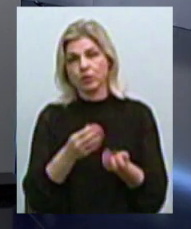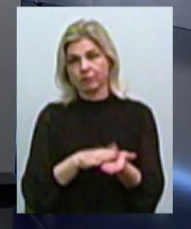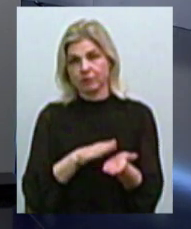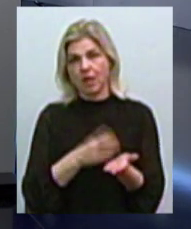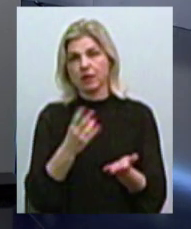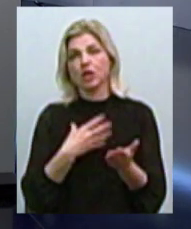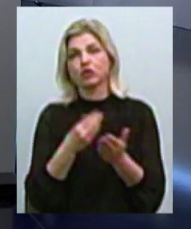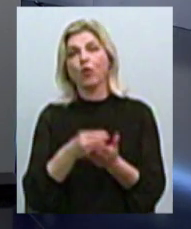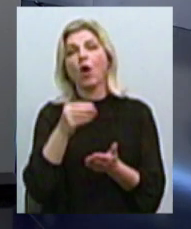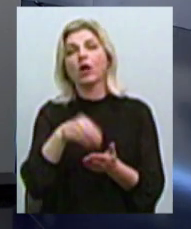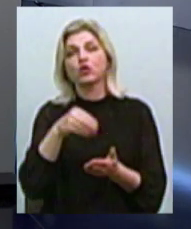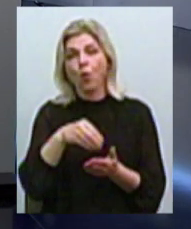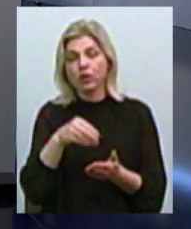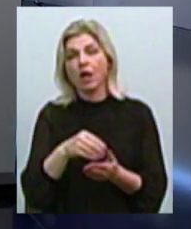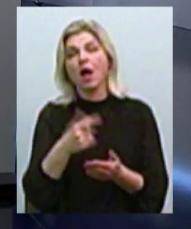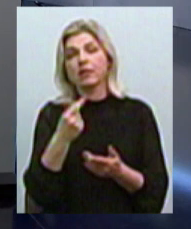банк.